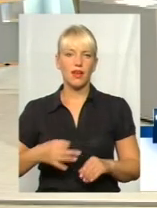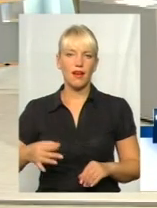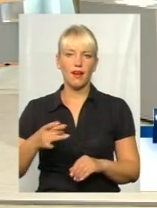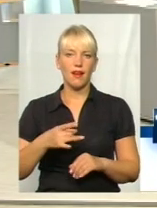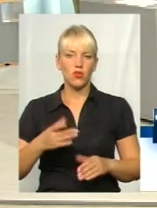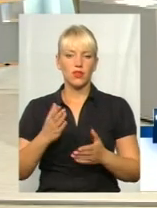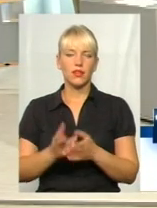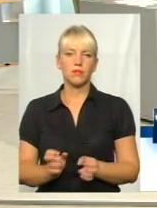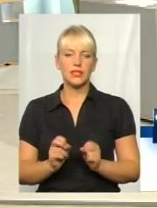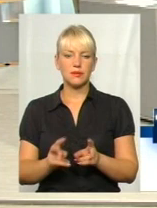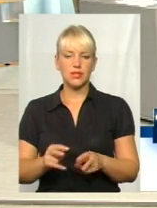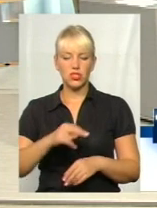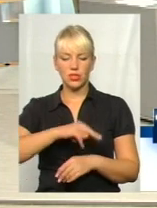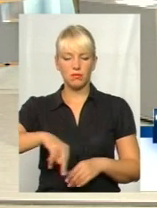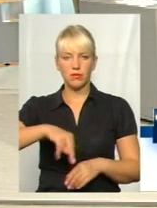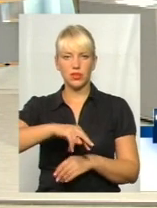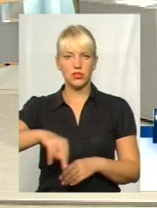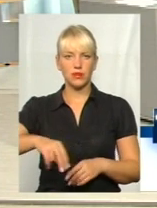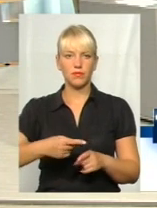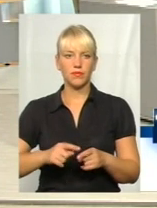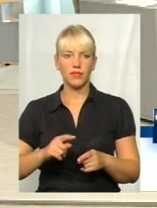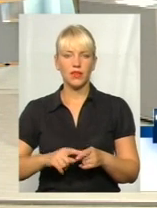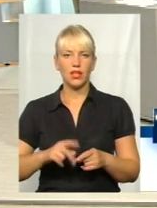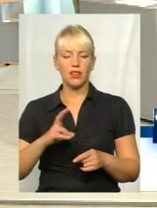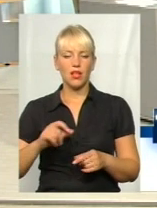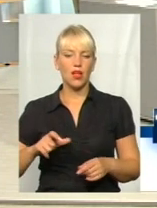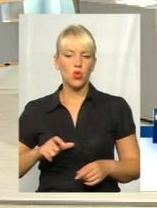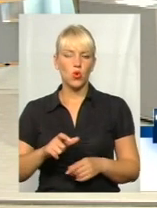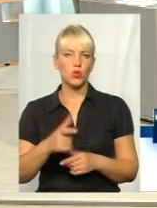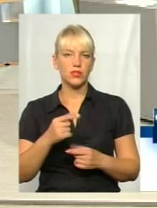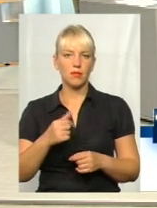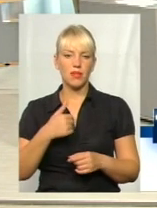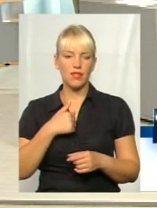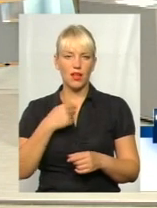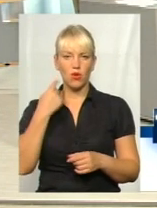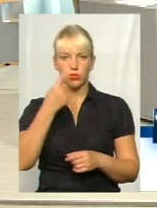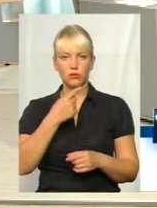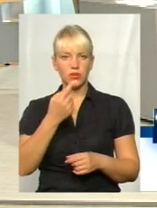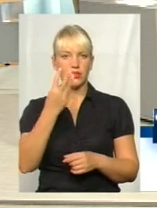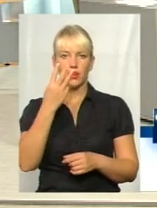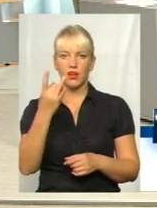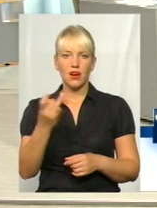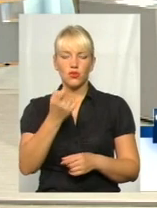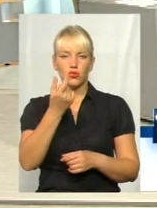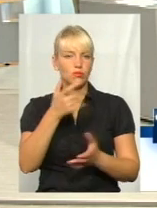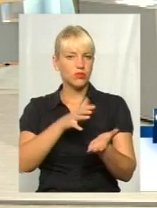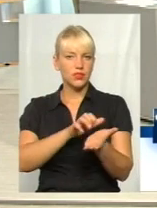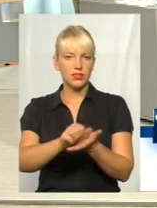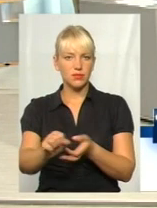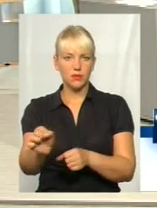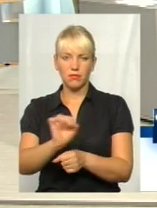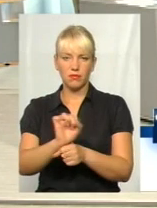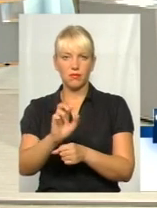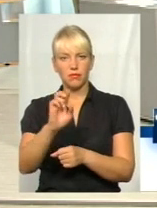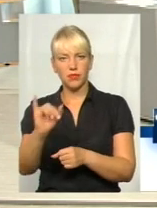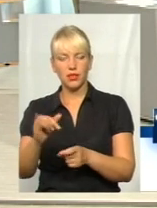недостачний пішохильний перехід на керівній дорозі, де особисто в мене така переразить майже здорушення. Це